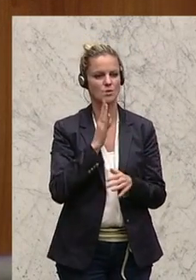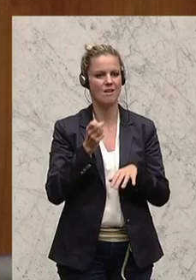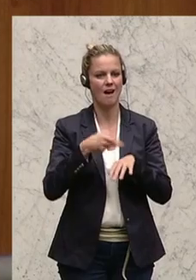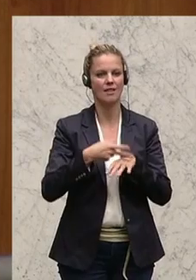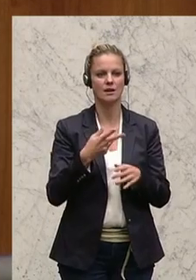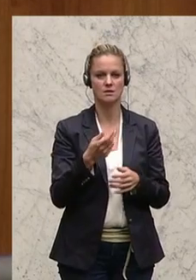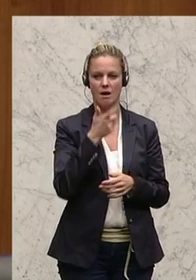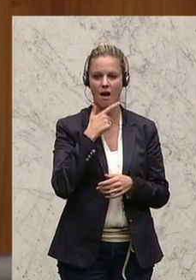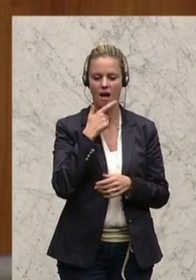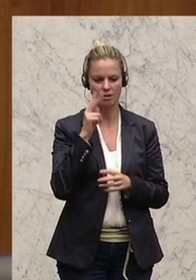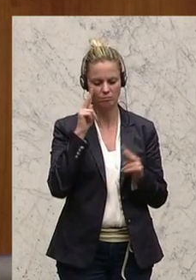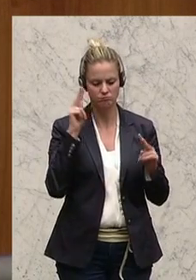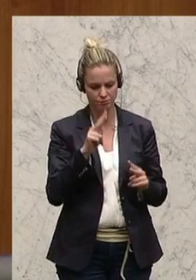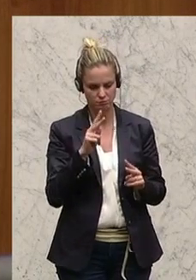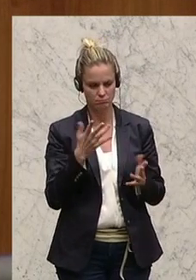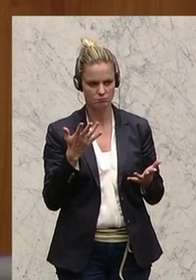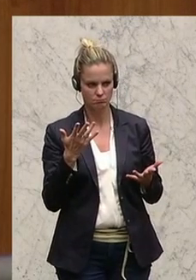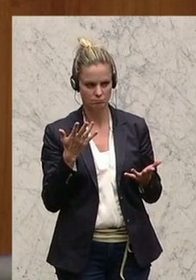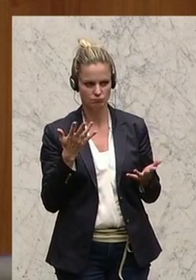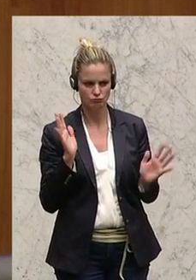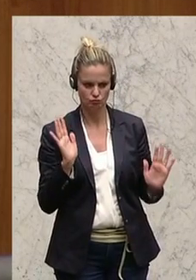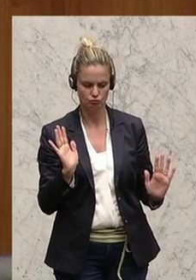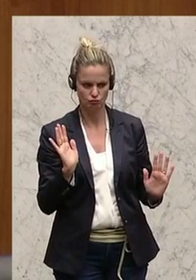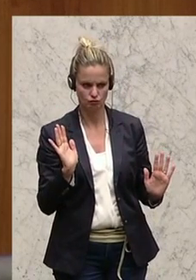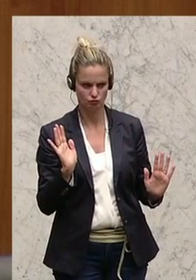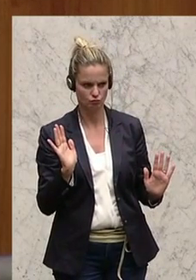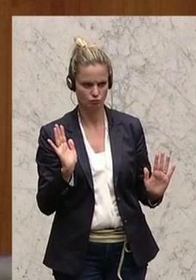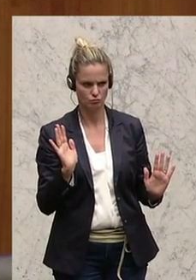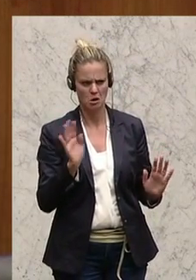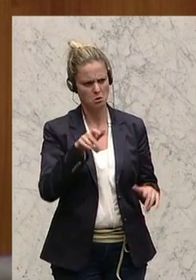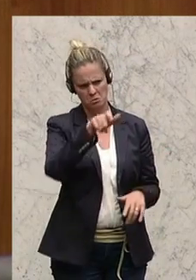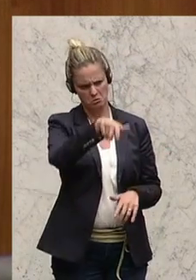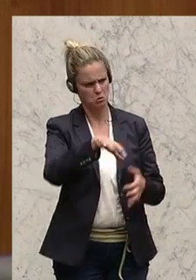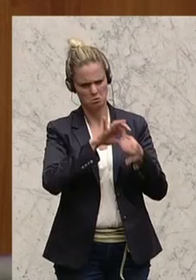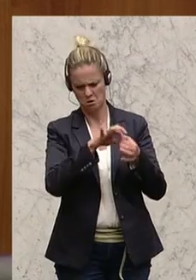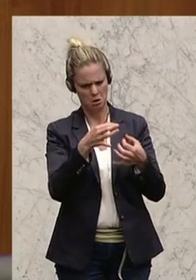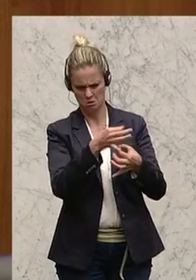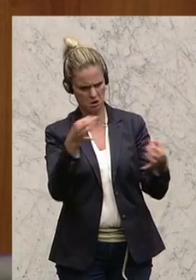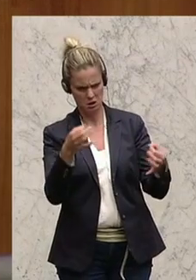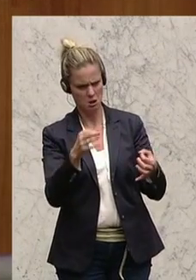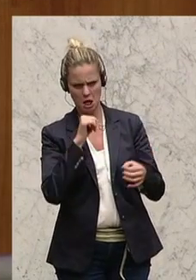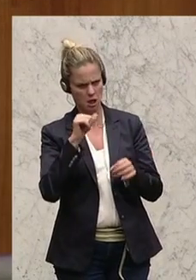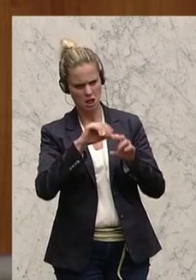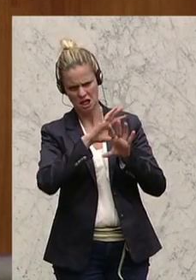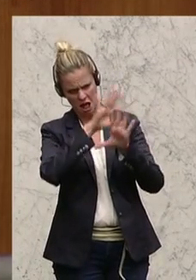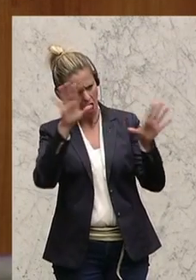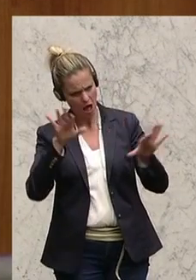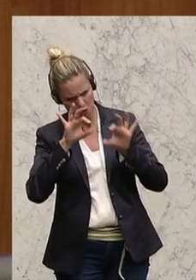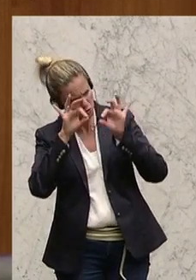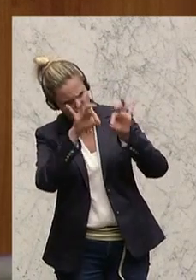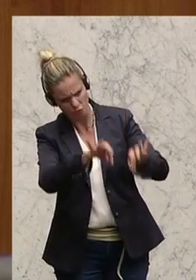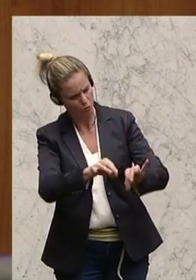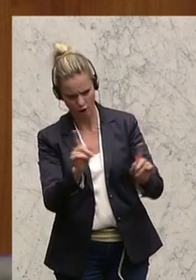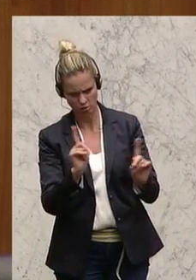sage ich Ihnen dazu... Ich bin schon weg von Ihnen. Also es dreht sich nicht die ganze Antwort jetzt um Sie.